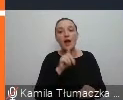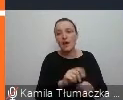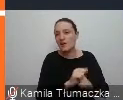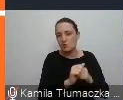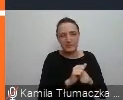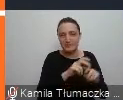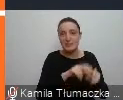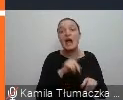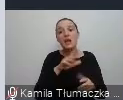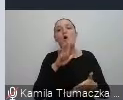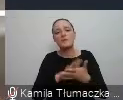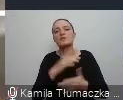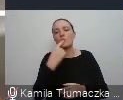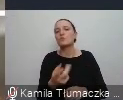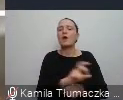tę opinię wyrażał.